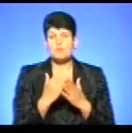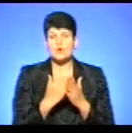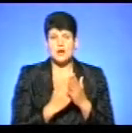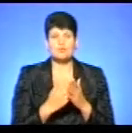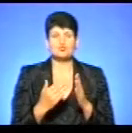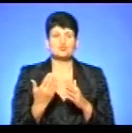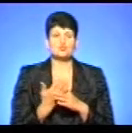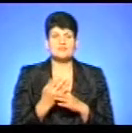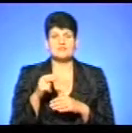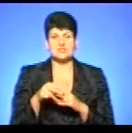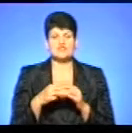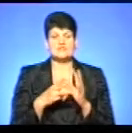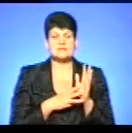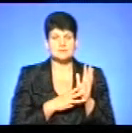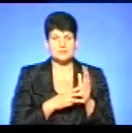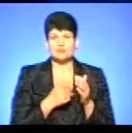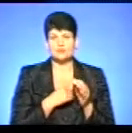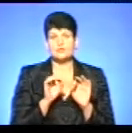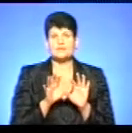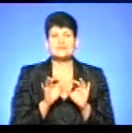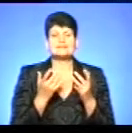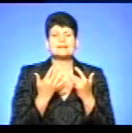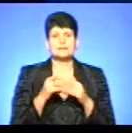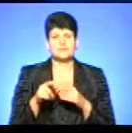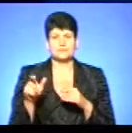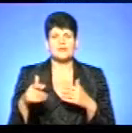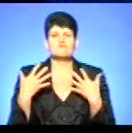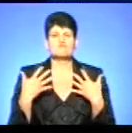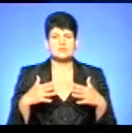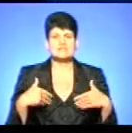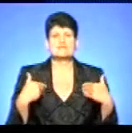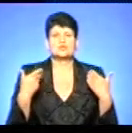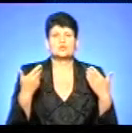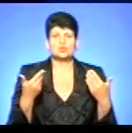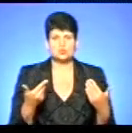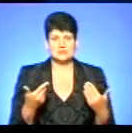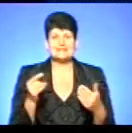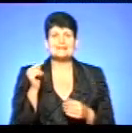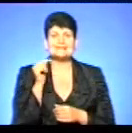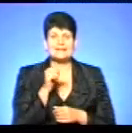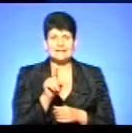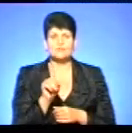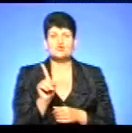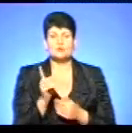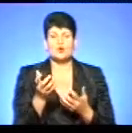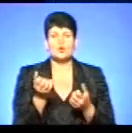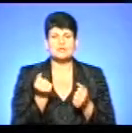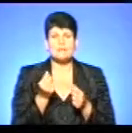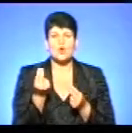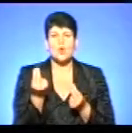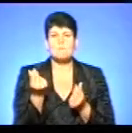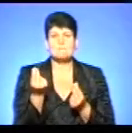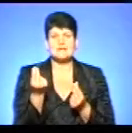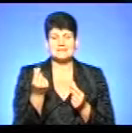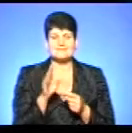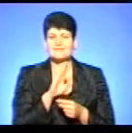Насамперед, схоже, що ви розповіли, скільки жителів краю вже звернулися за тим, щоб отримати компенсацію за